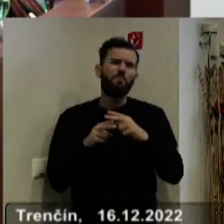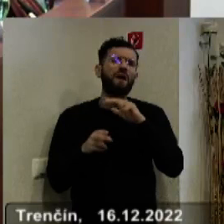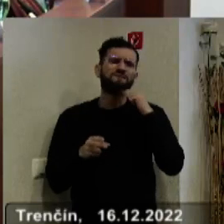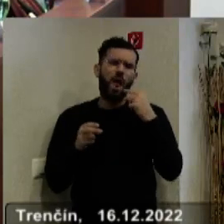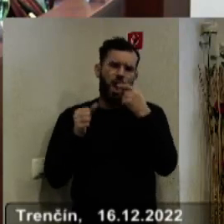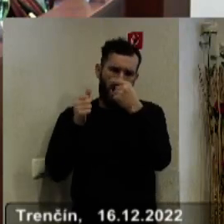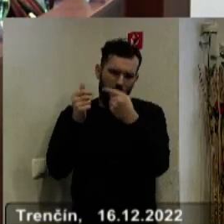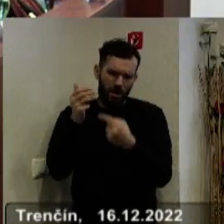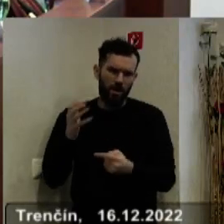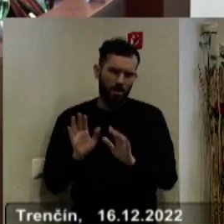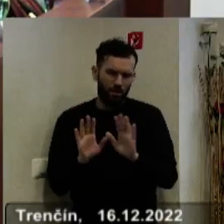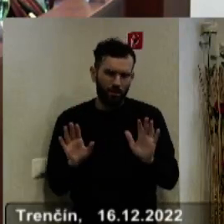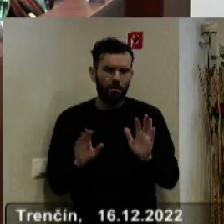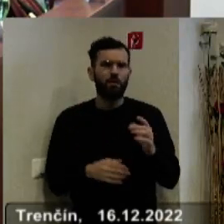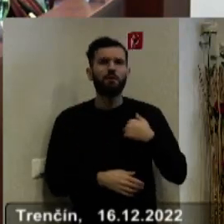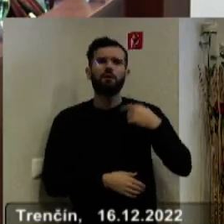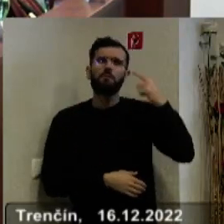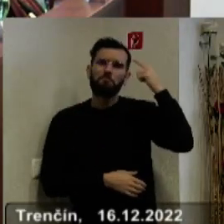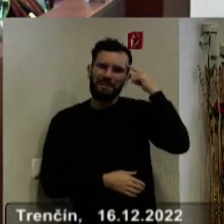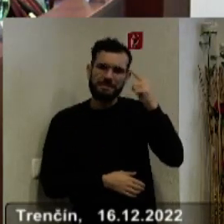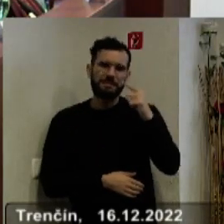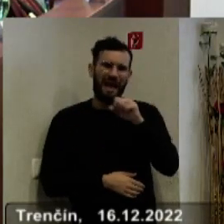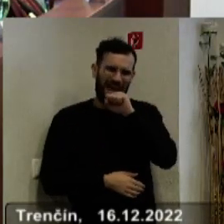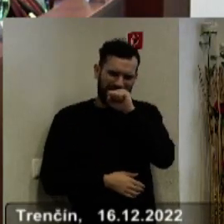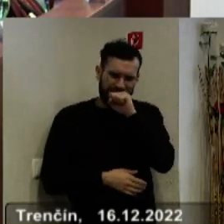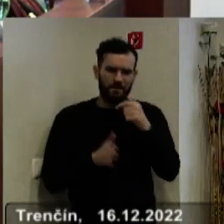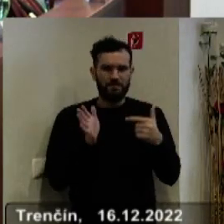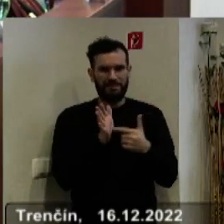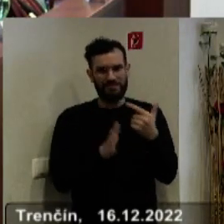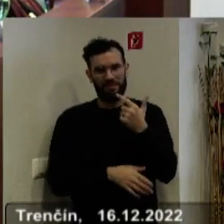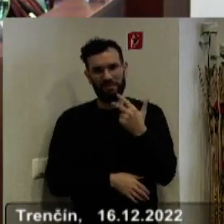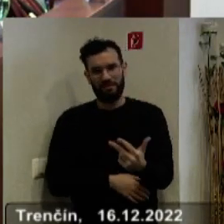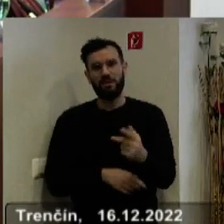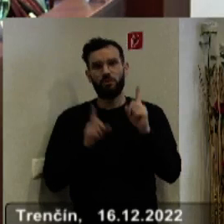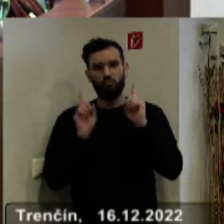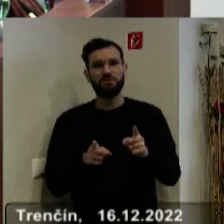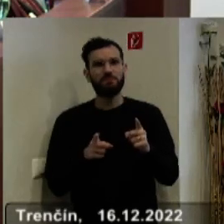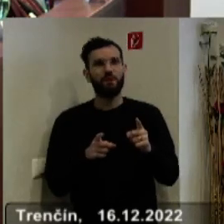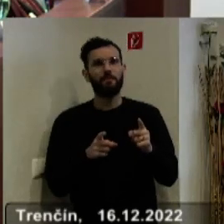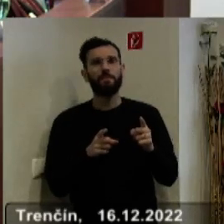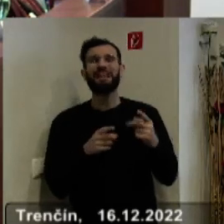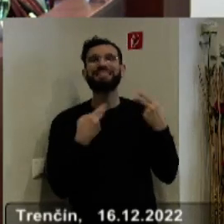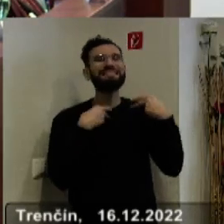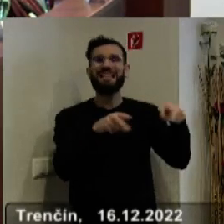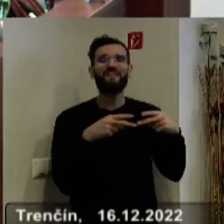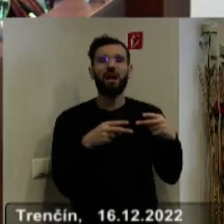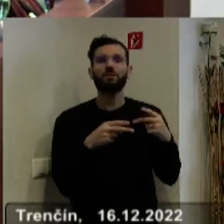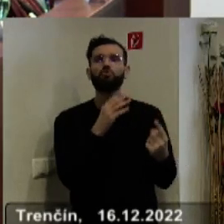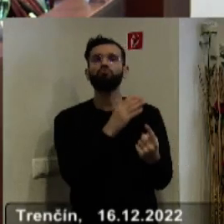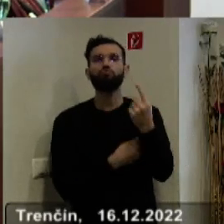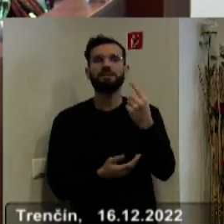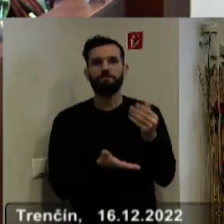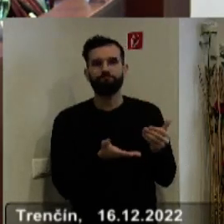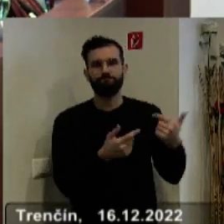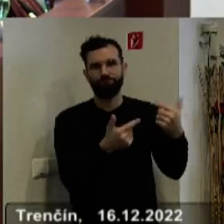veľmi veľa, ale myslím, že prežijeme ten rok 2023 práve tým, že budeme čerpať cudzie zdroje, nenavratné cudzie zdroje.